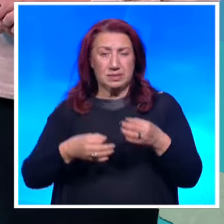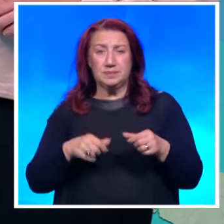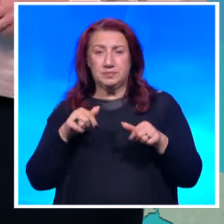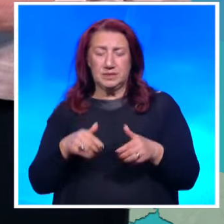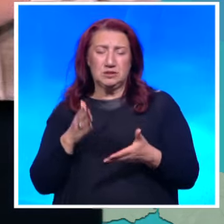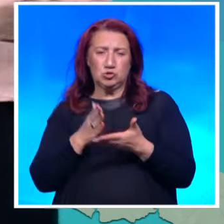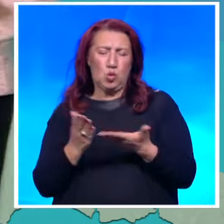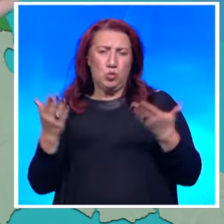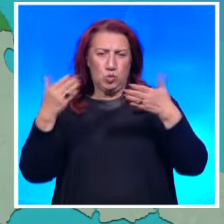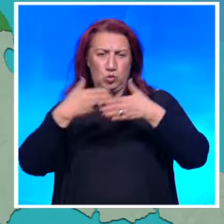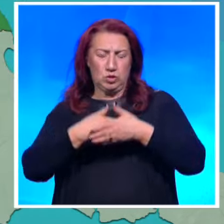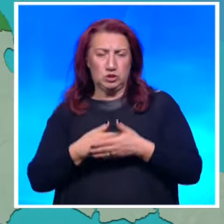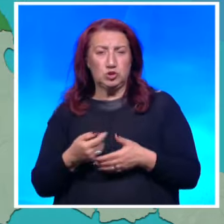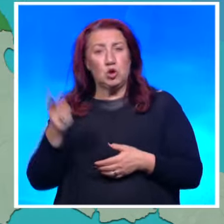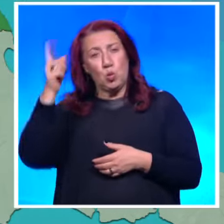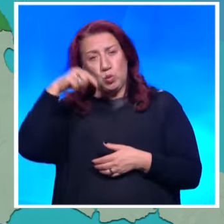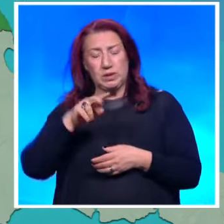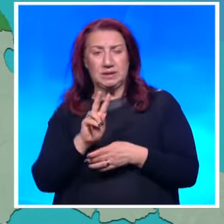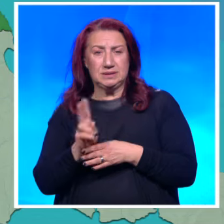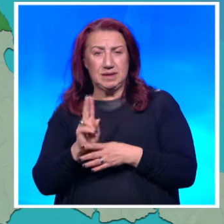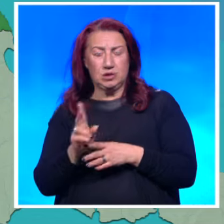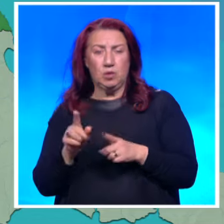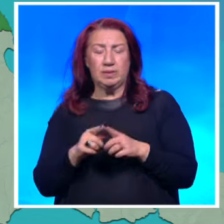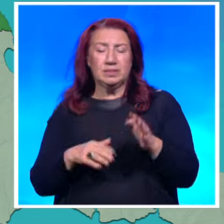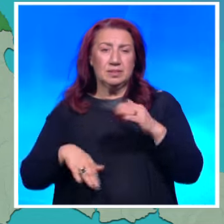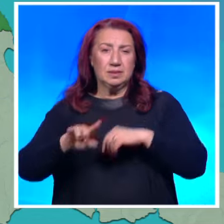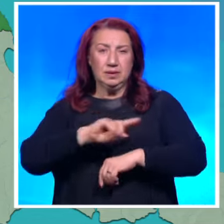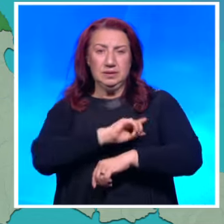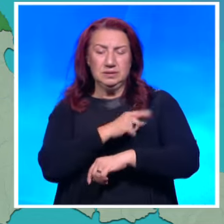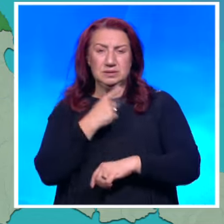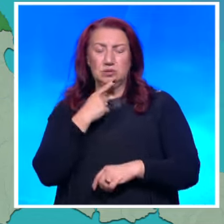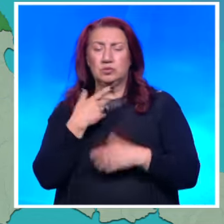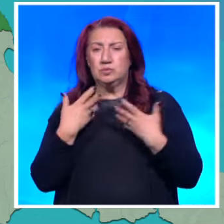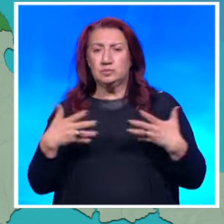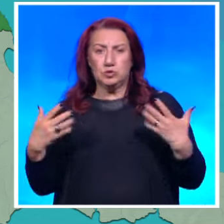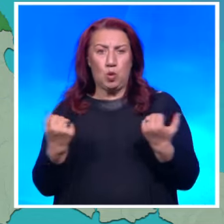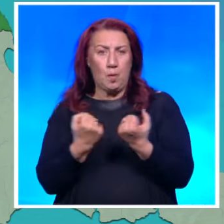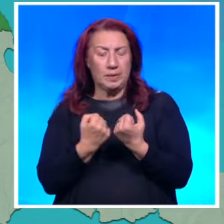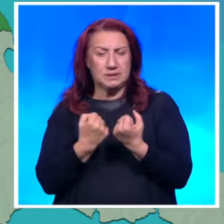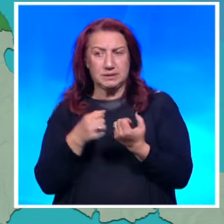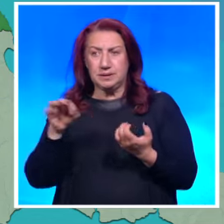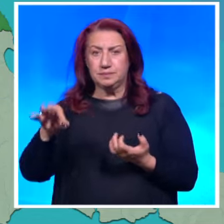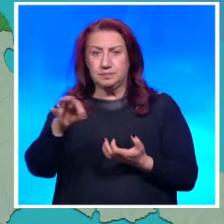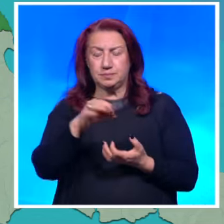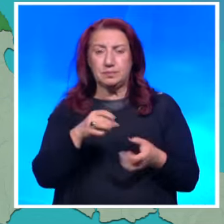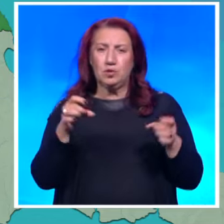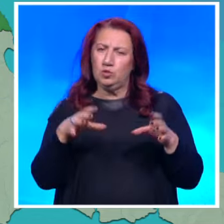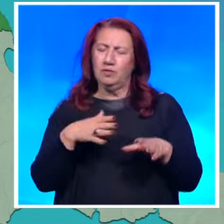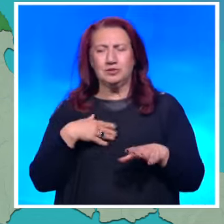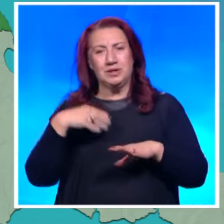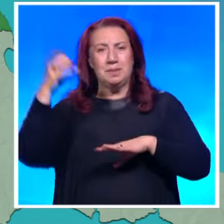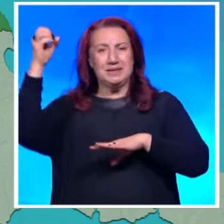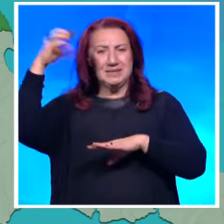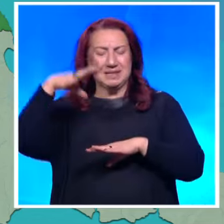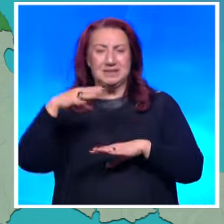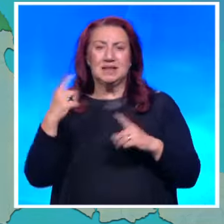ютре през втората половина на денонощието явленията ще бъдат най-интензивни и на най-много места. Отново ще имаме и слънчеви часове,